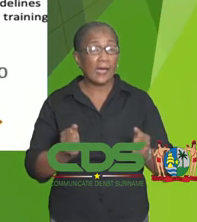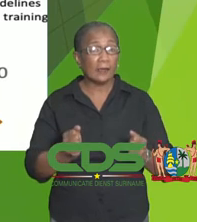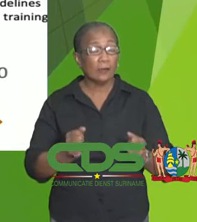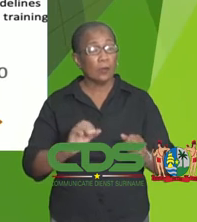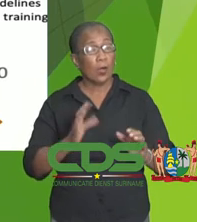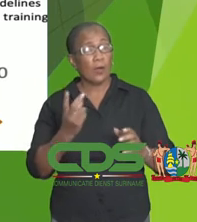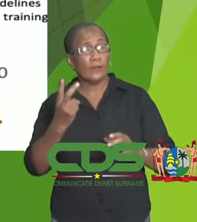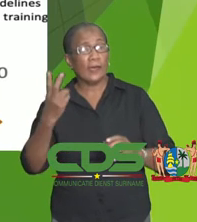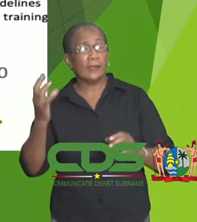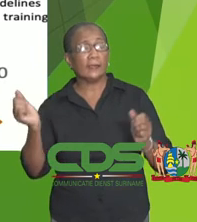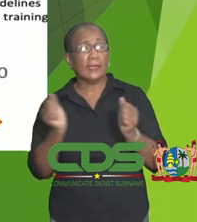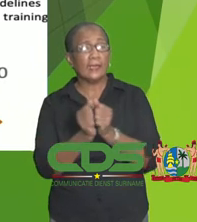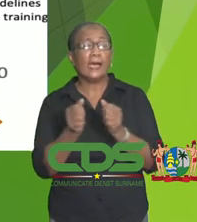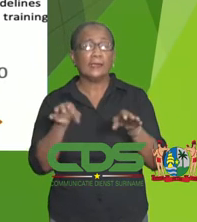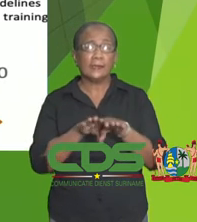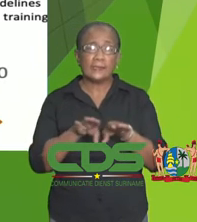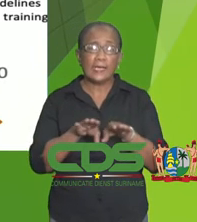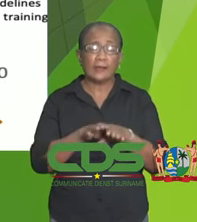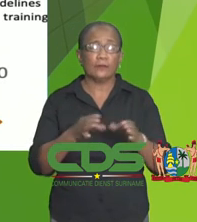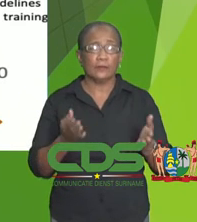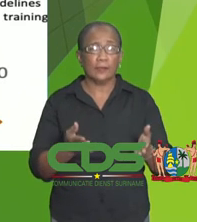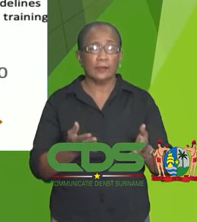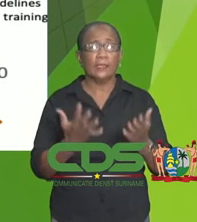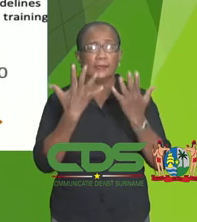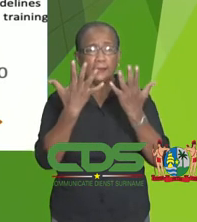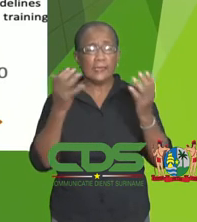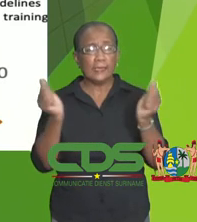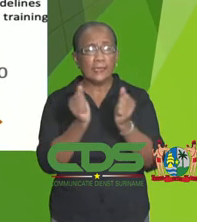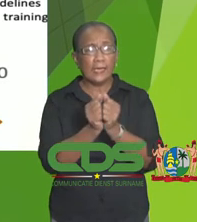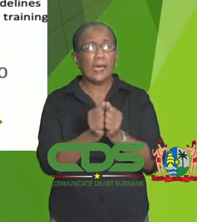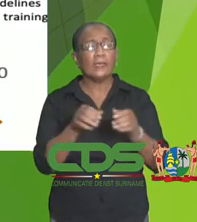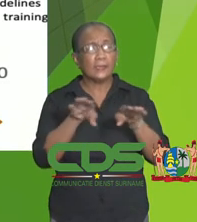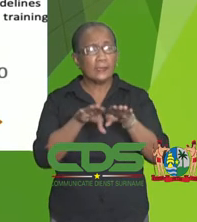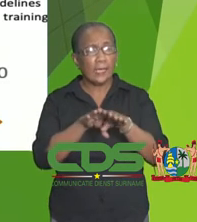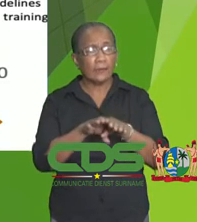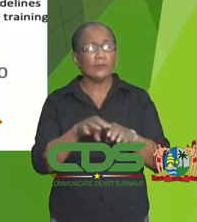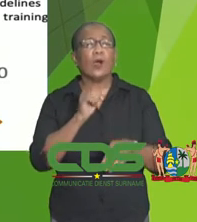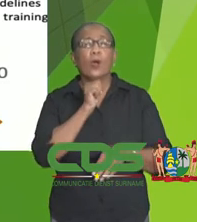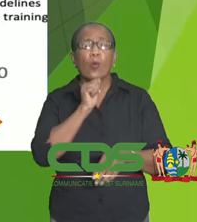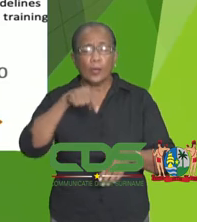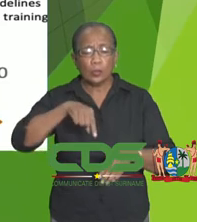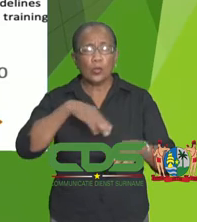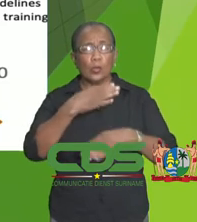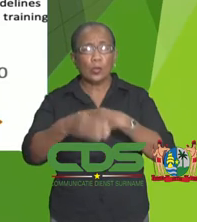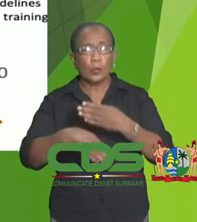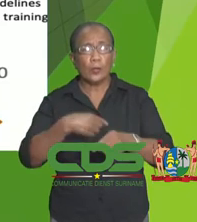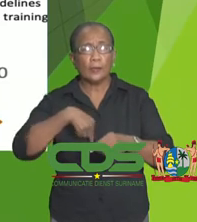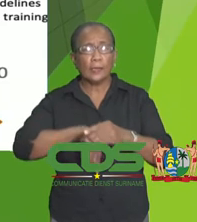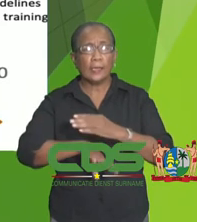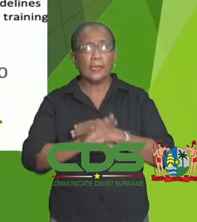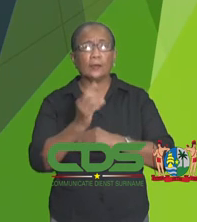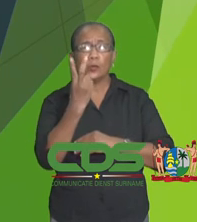ongeveer hetzelfde geweest. Dan praat ik over de afgelopen 10 jaren. Wat is nu gebeurd in 2021?